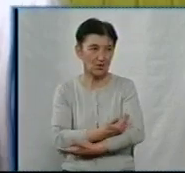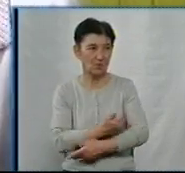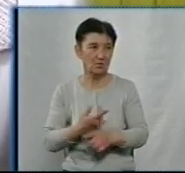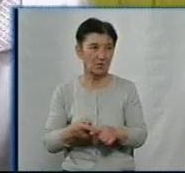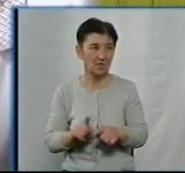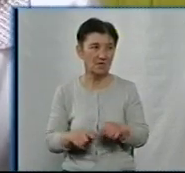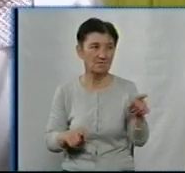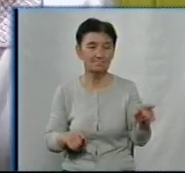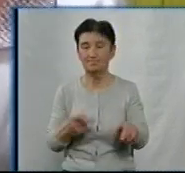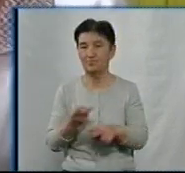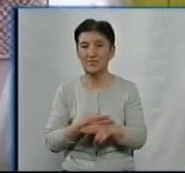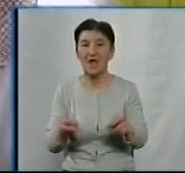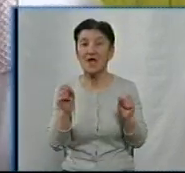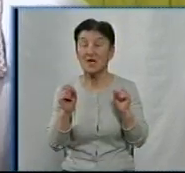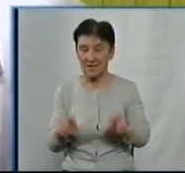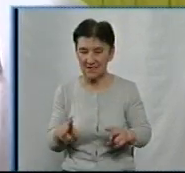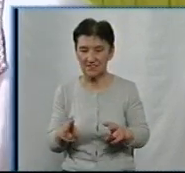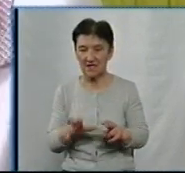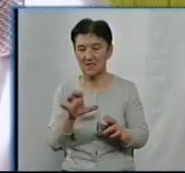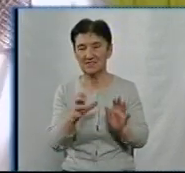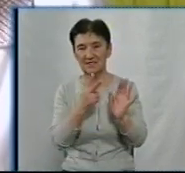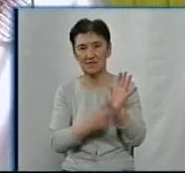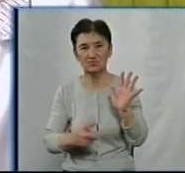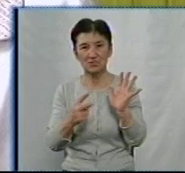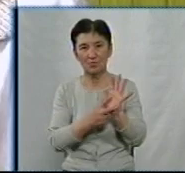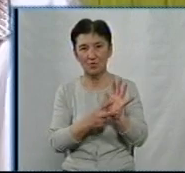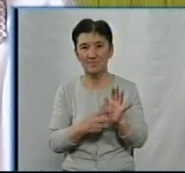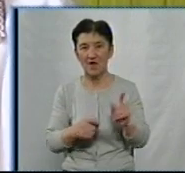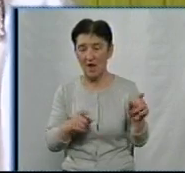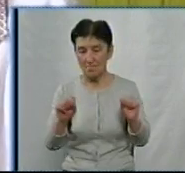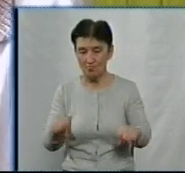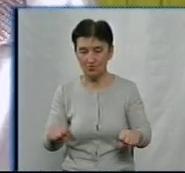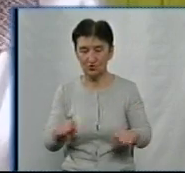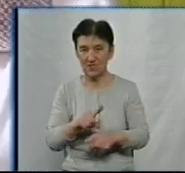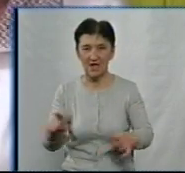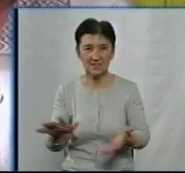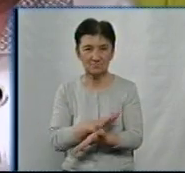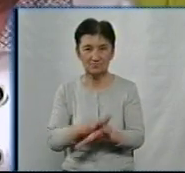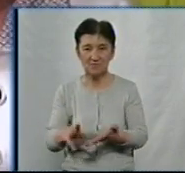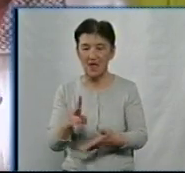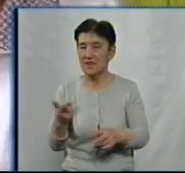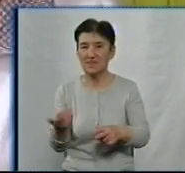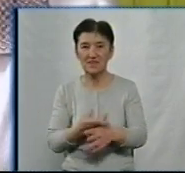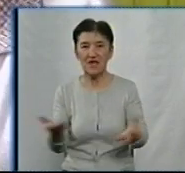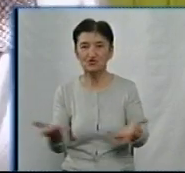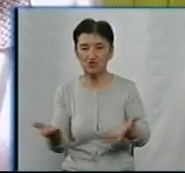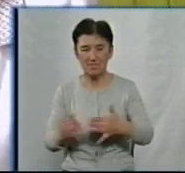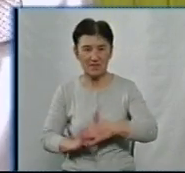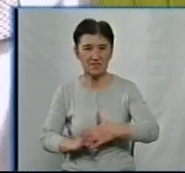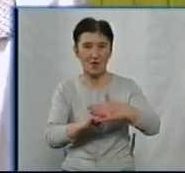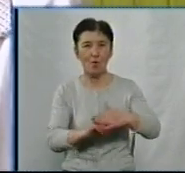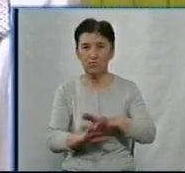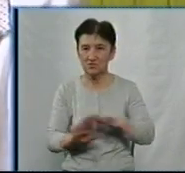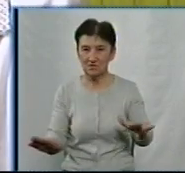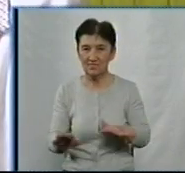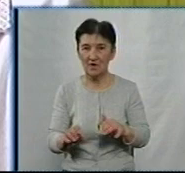відсутні. Ризики 177, що він може переховуватися, нічим не обосновує. 16 липня